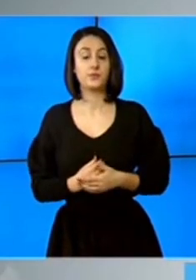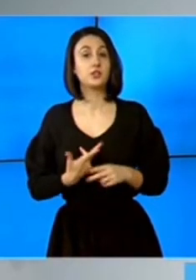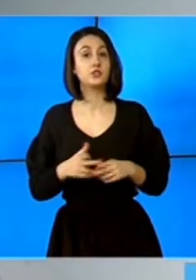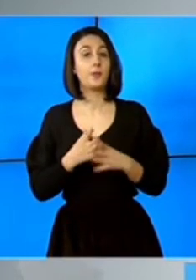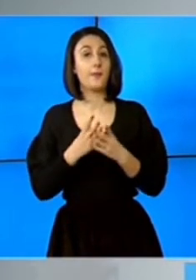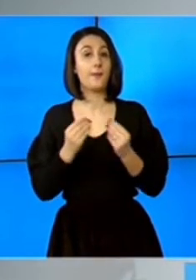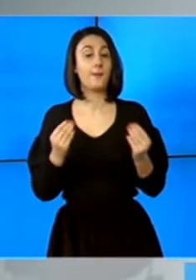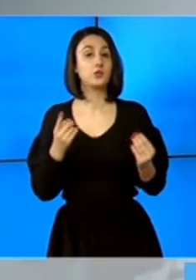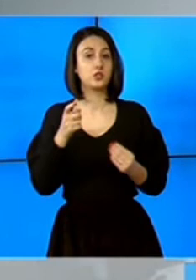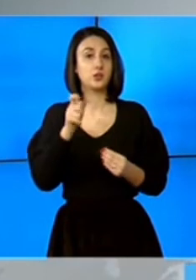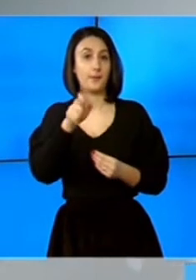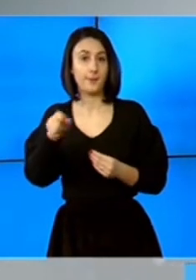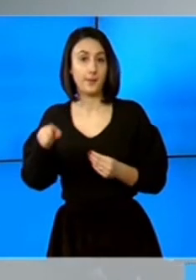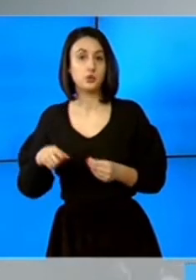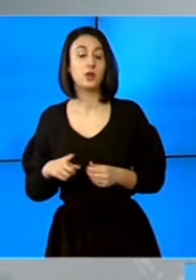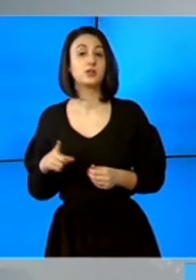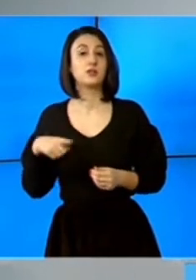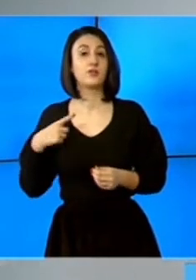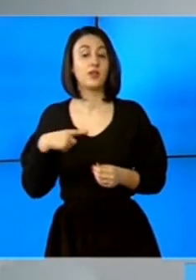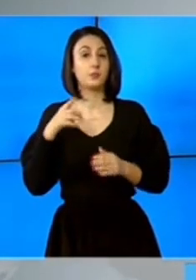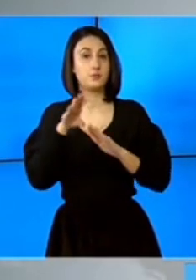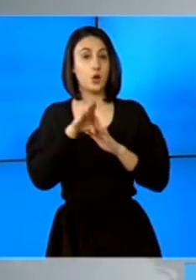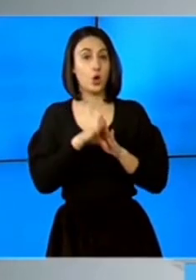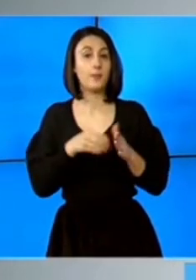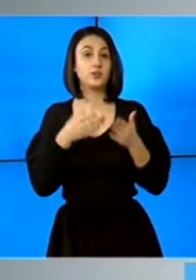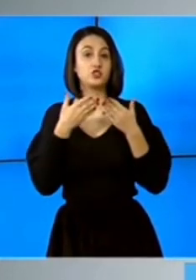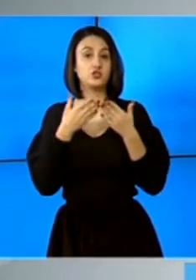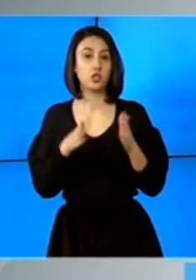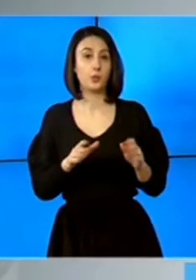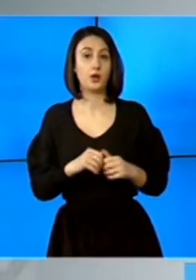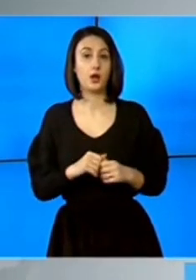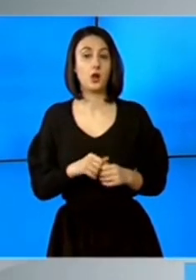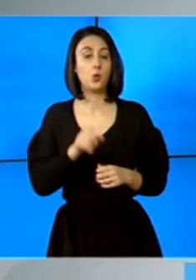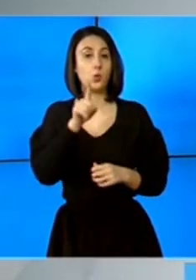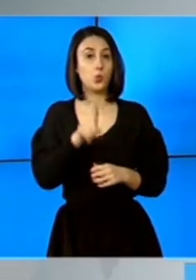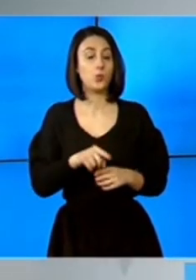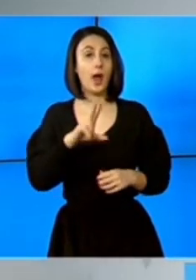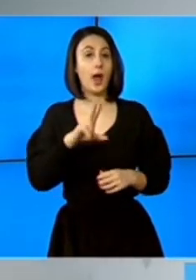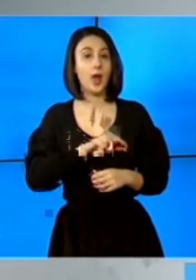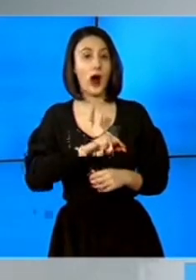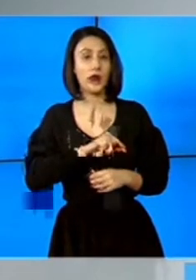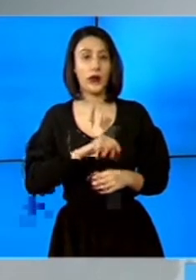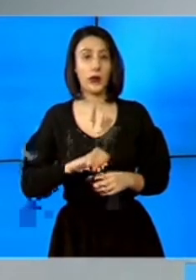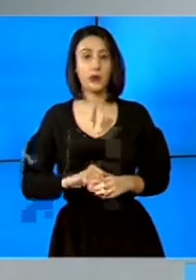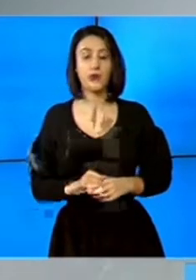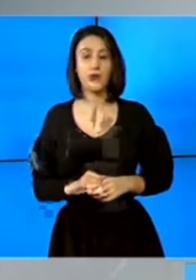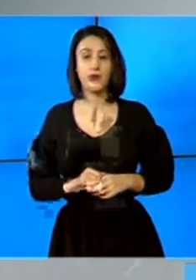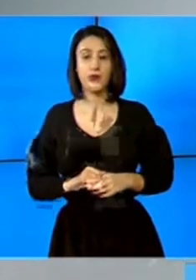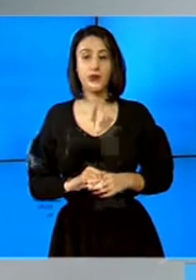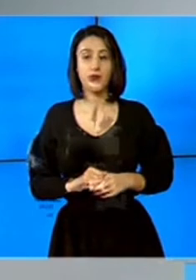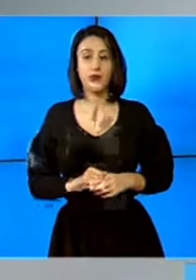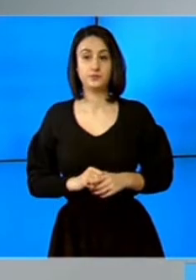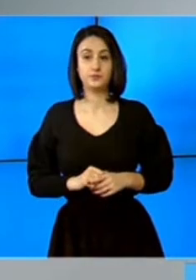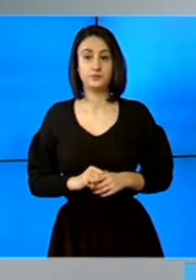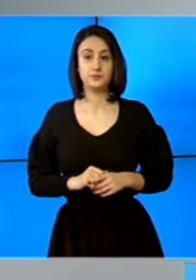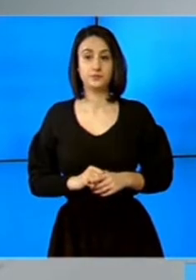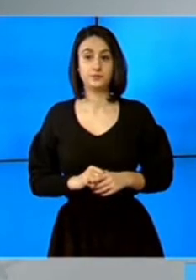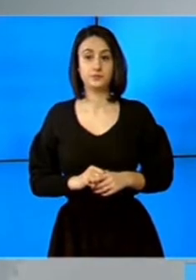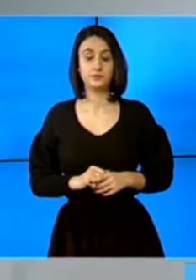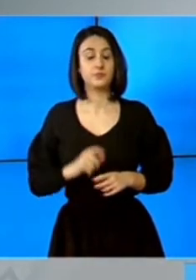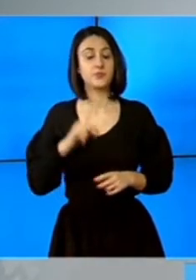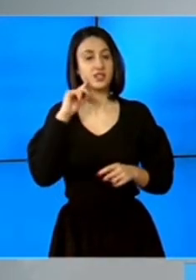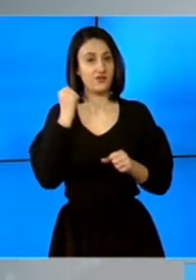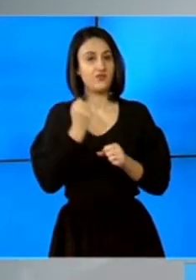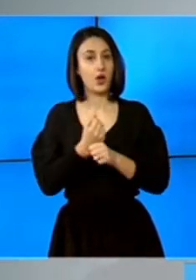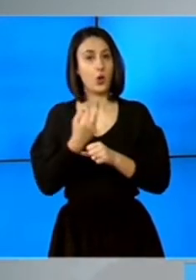multe dintre aceste persoane să fie programate începând cu luna martie. Așadar, se fac în